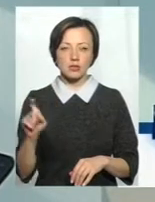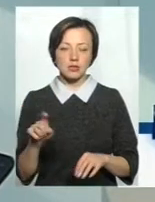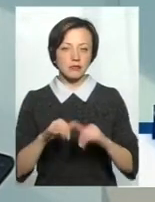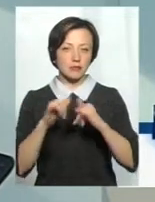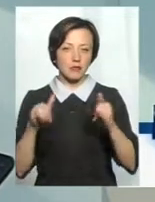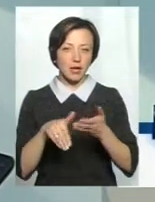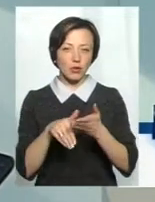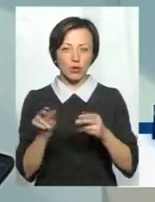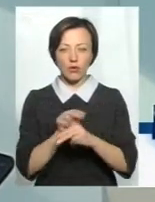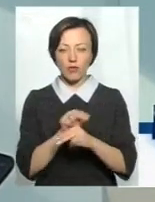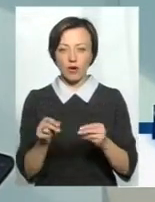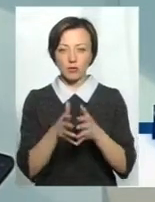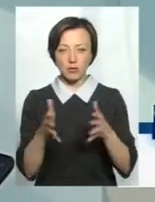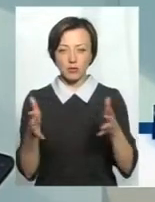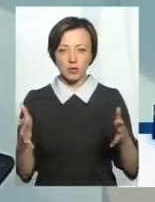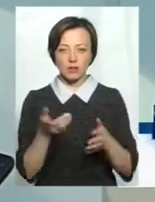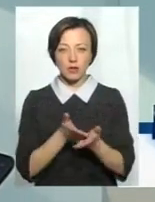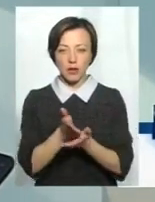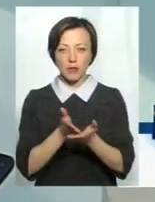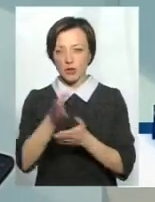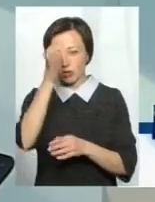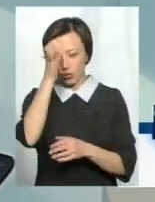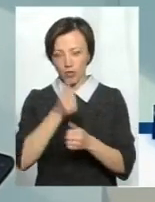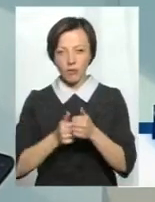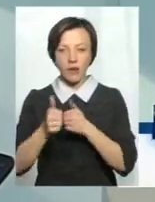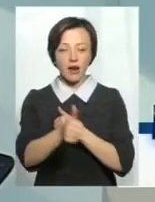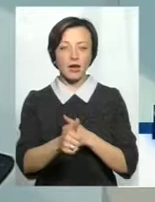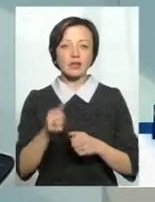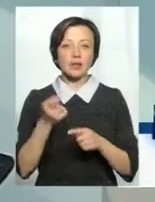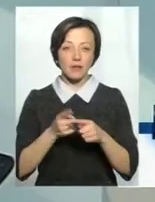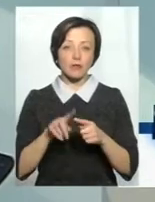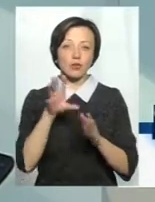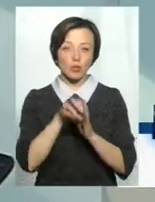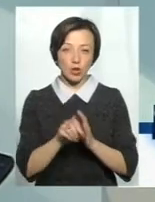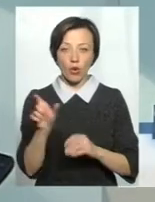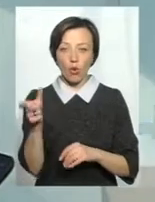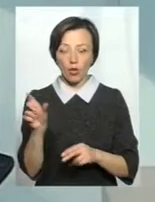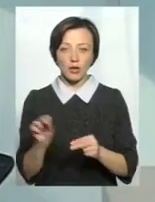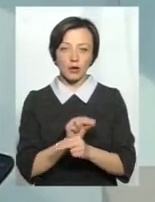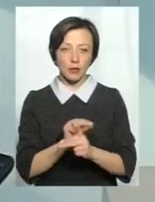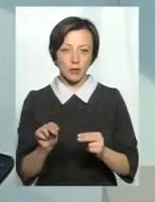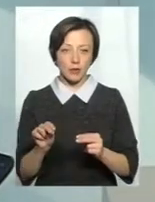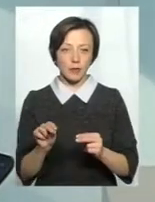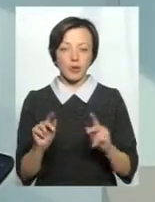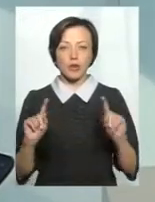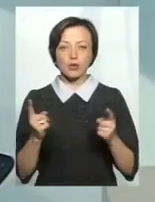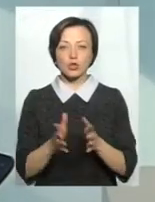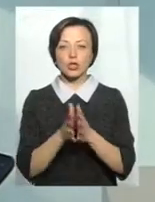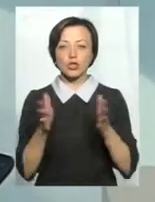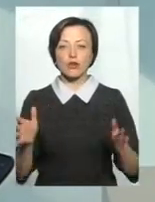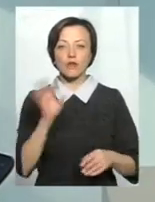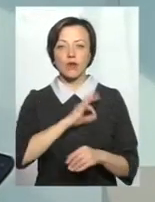розширюються, настільки в цьому напрямку наука йде вперед, і в тому числі і голкотерапія. Дуже широко